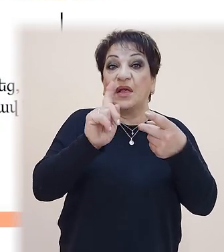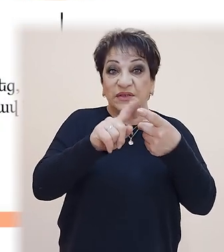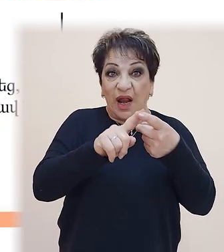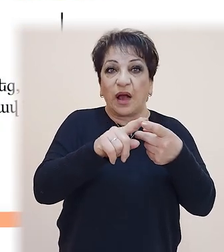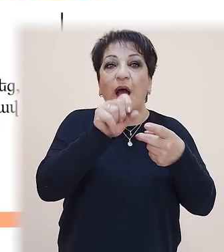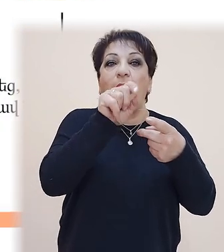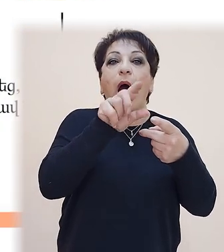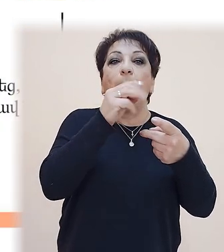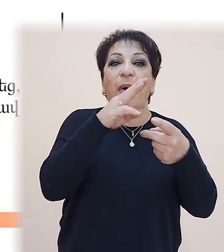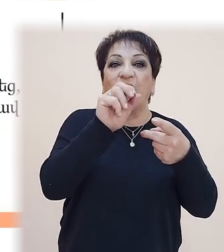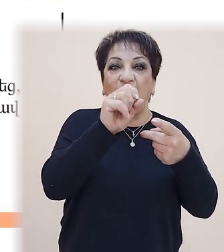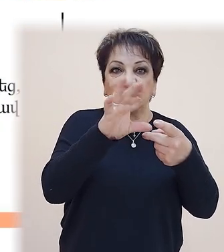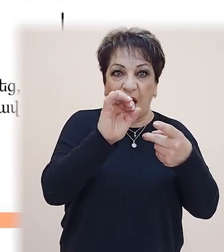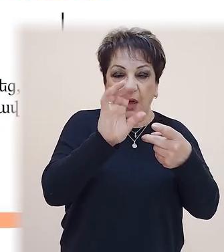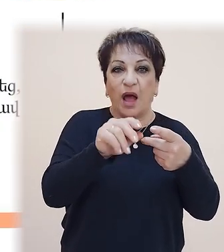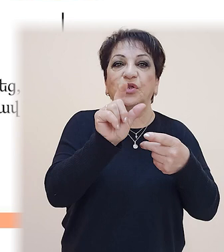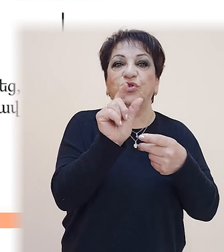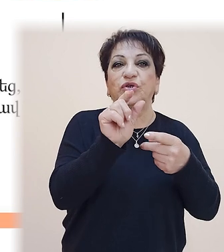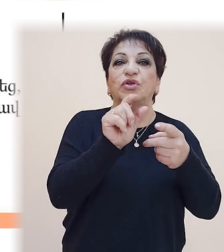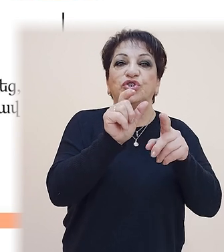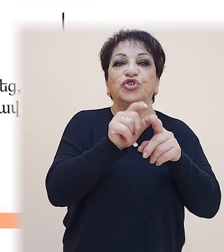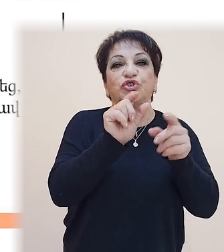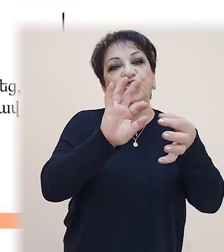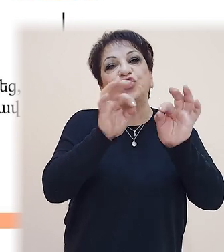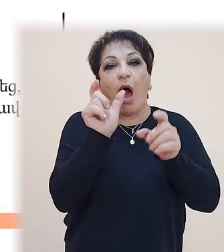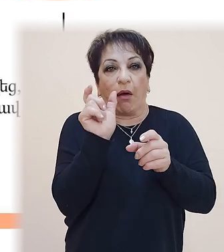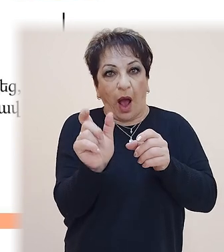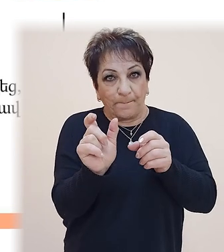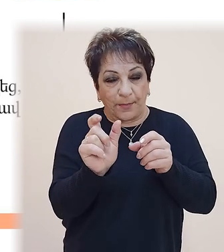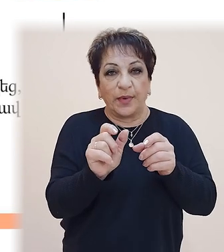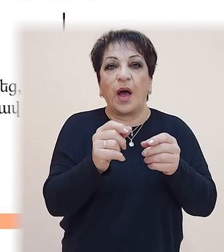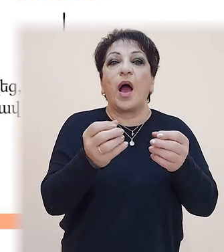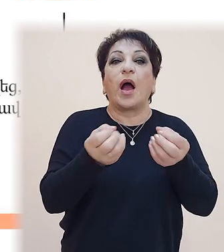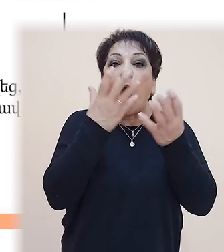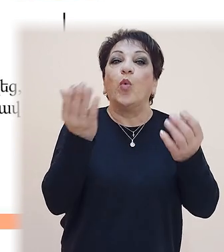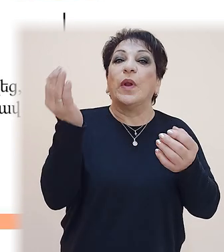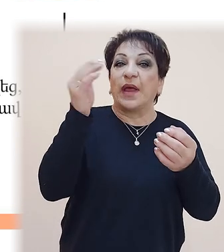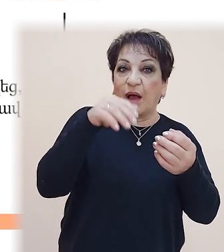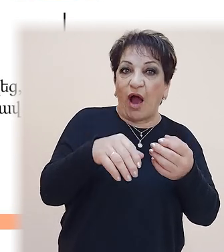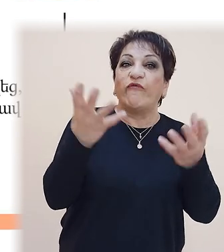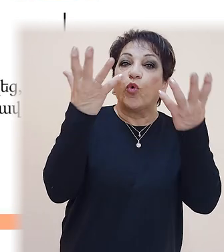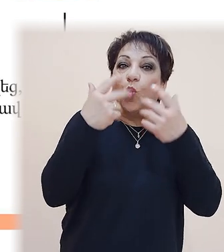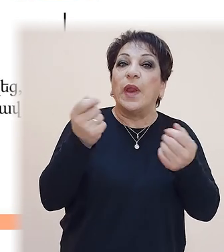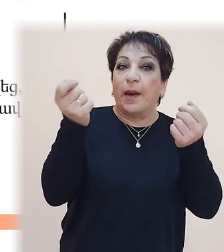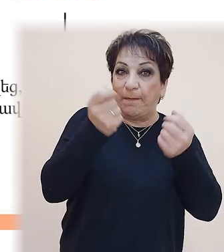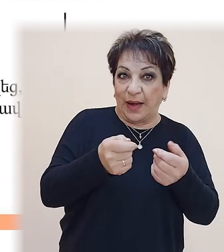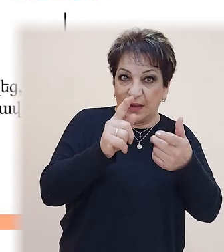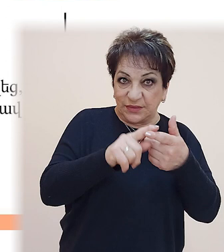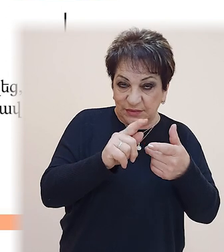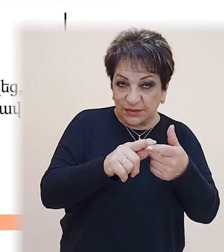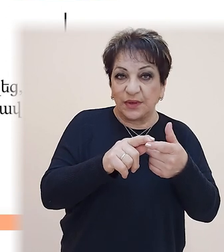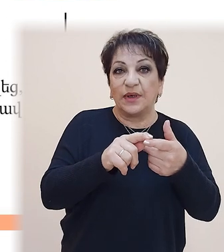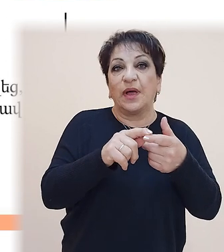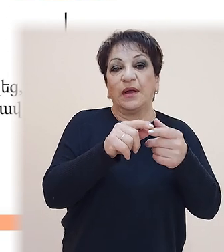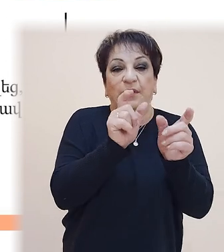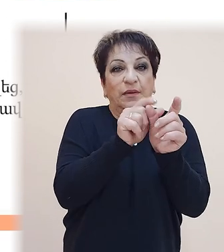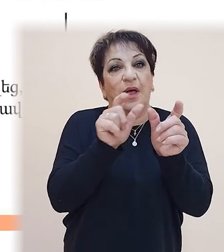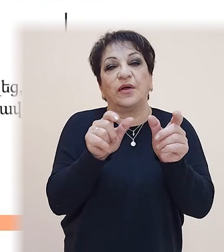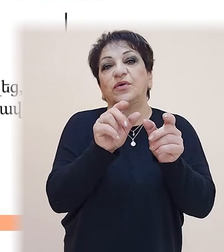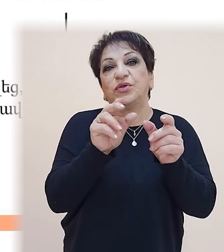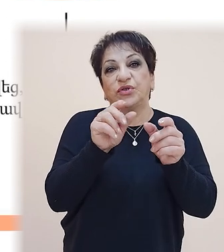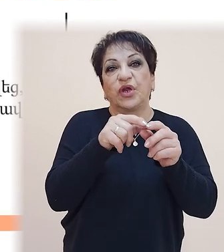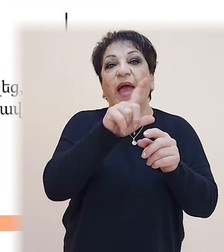բարե